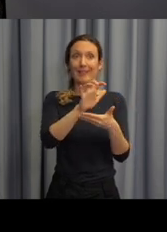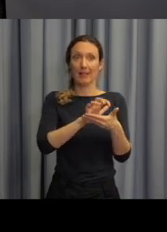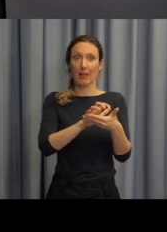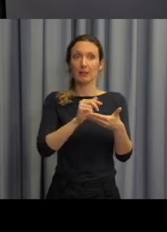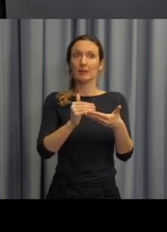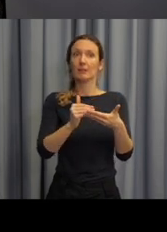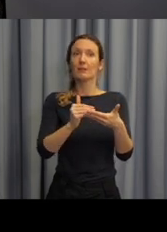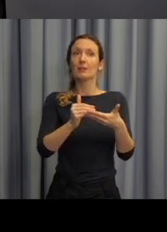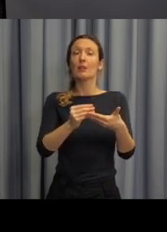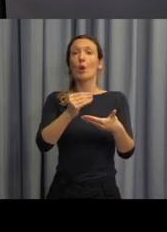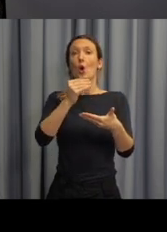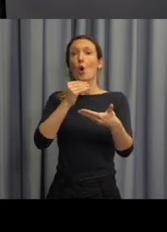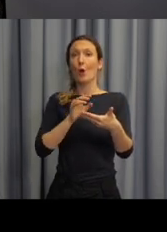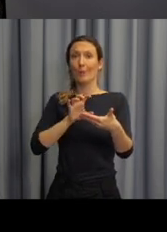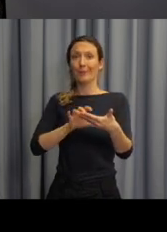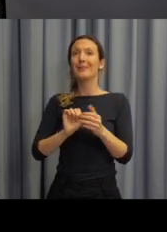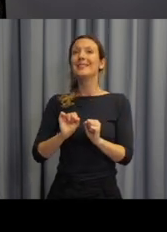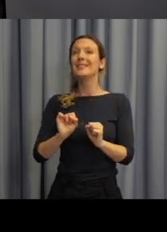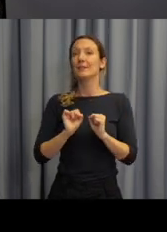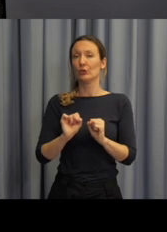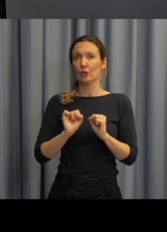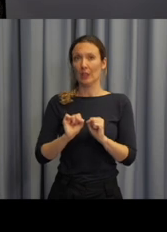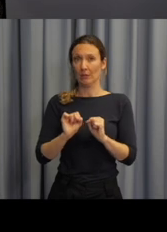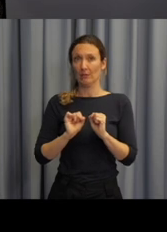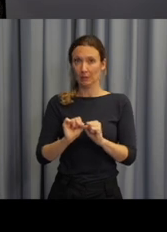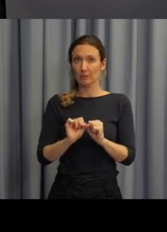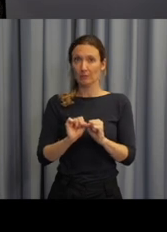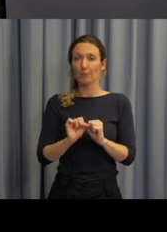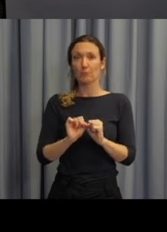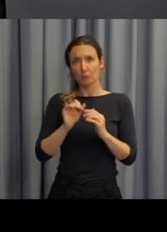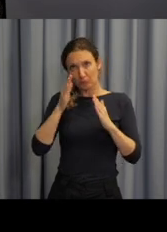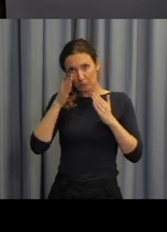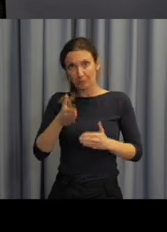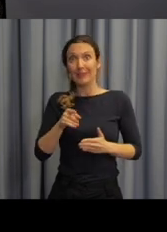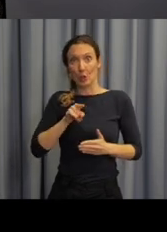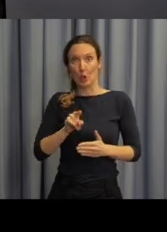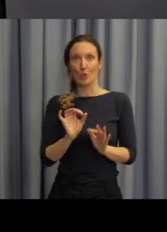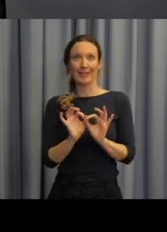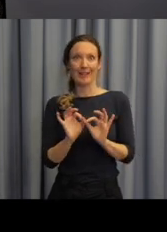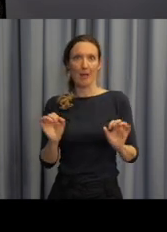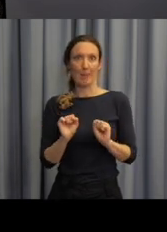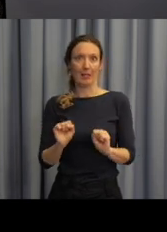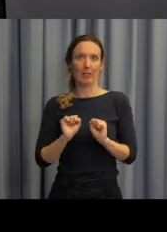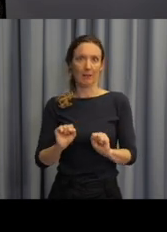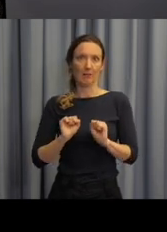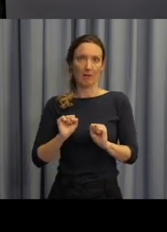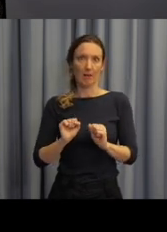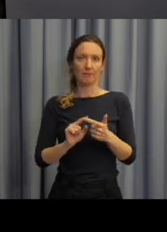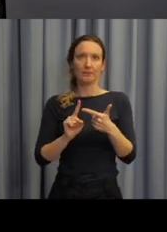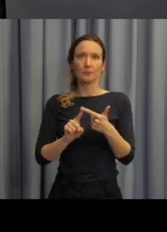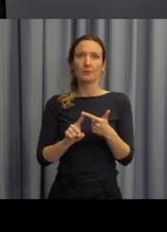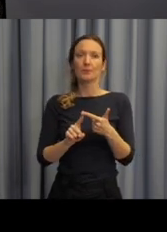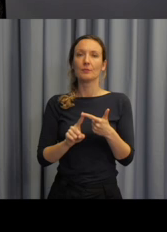následují cvičení, která jsou zaměřená na procvičování toho daného gramatického